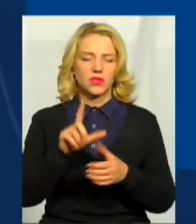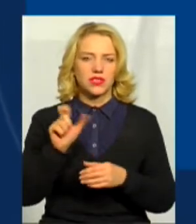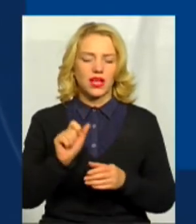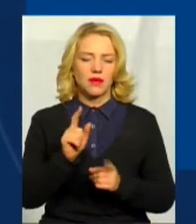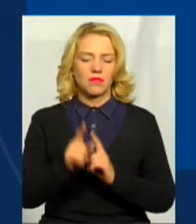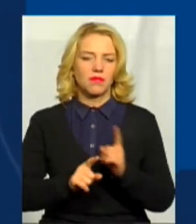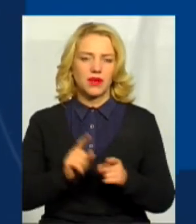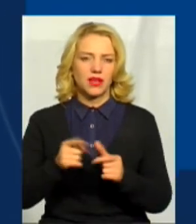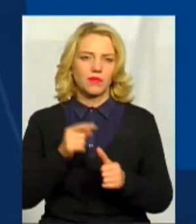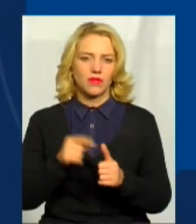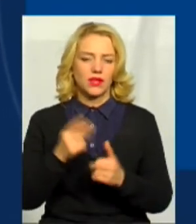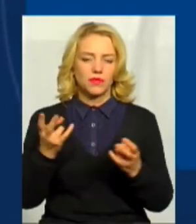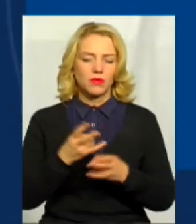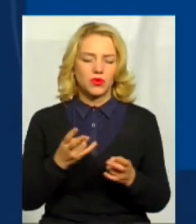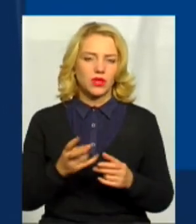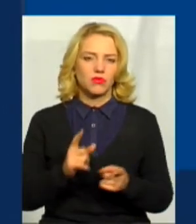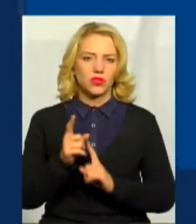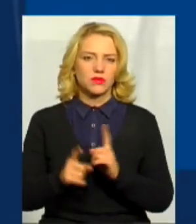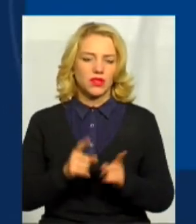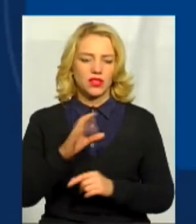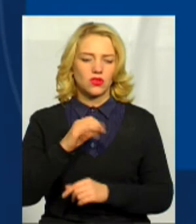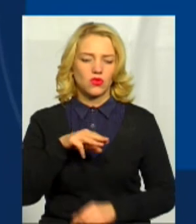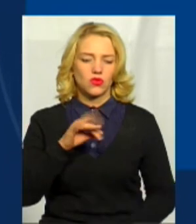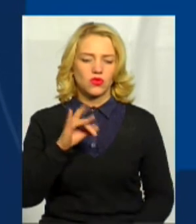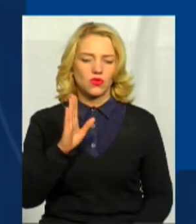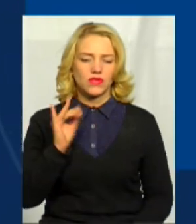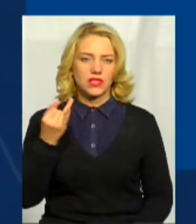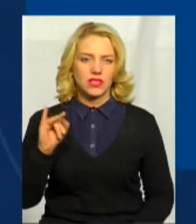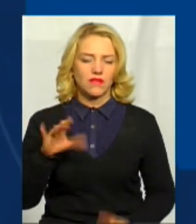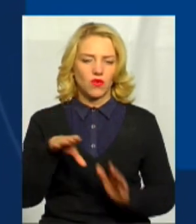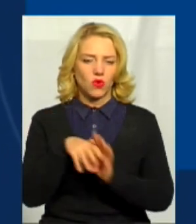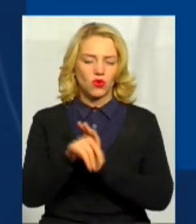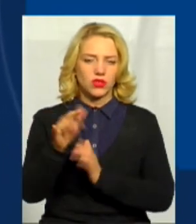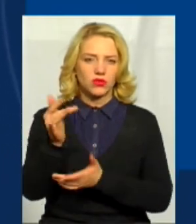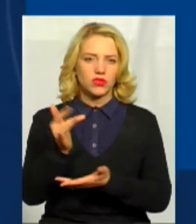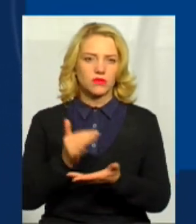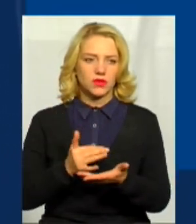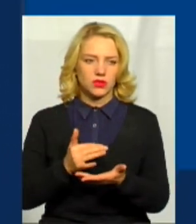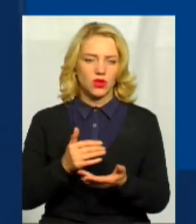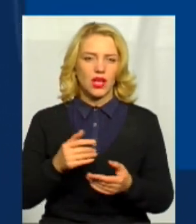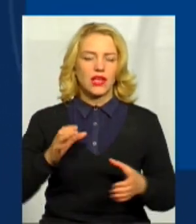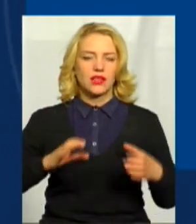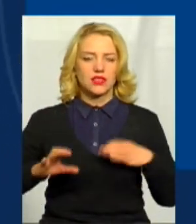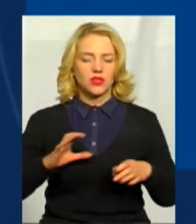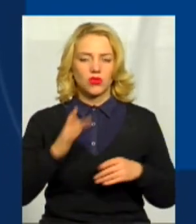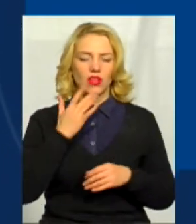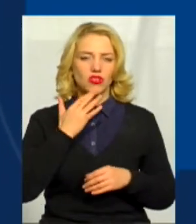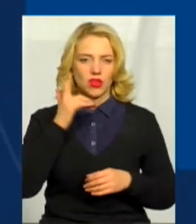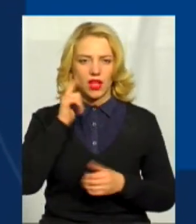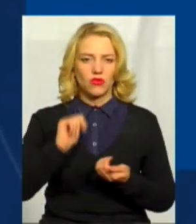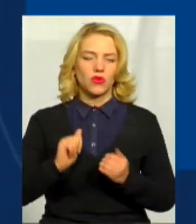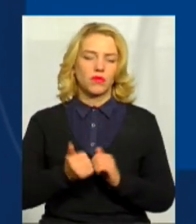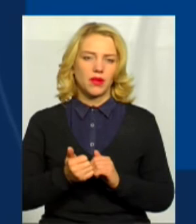змінити, тому що Островський входить до списку, наданого Інститутом національної пам'яті,